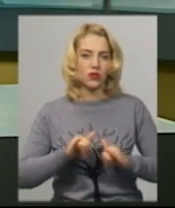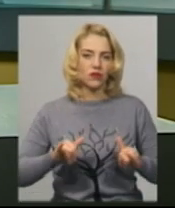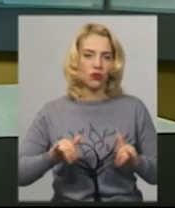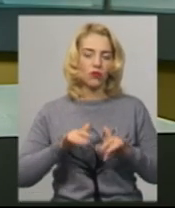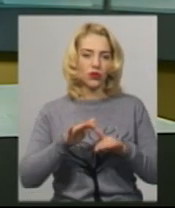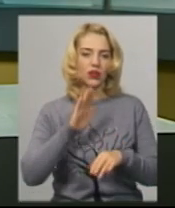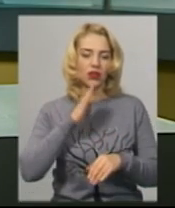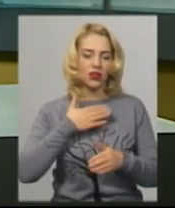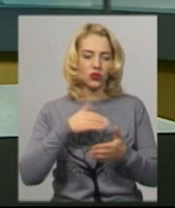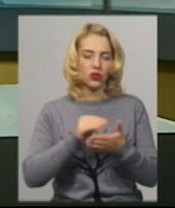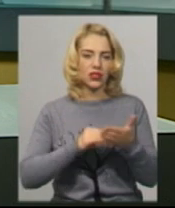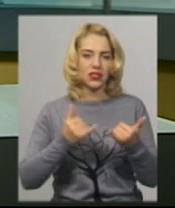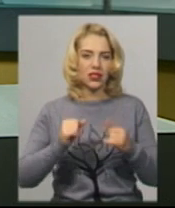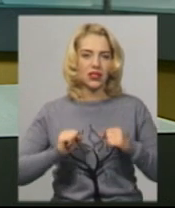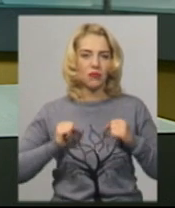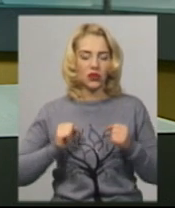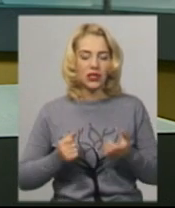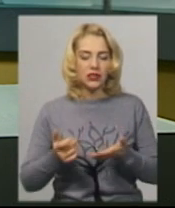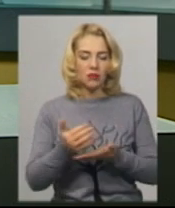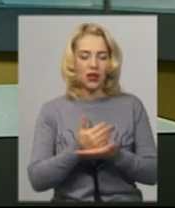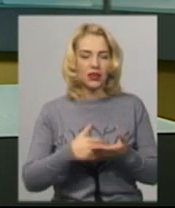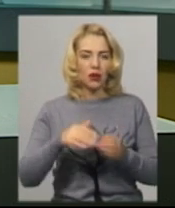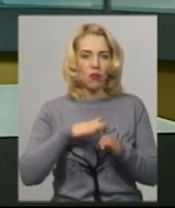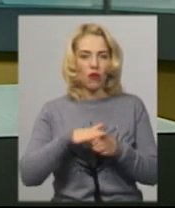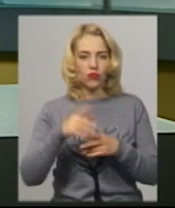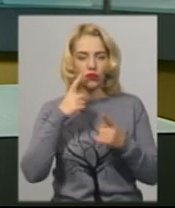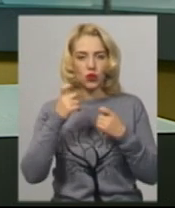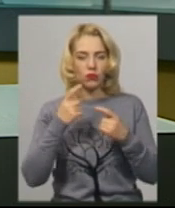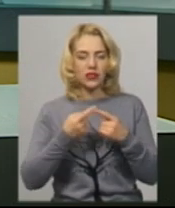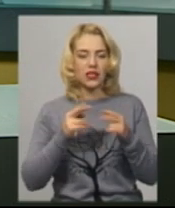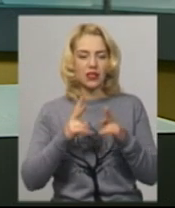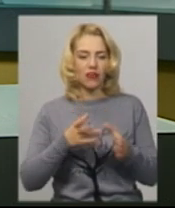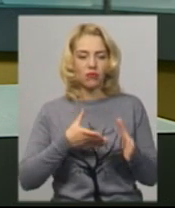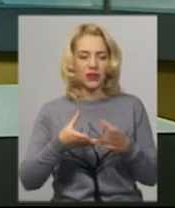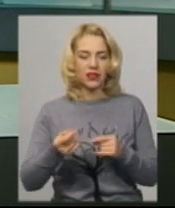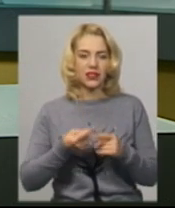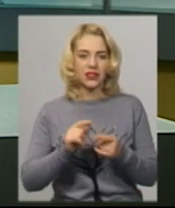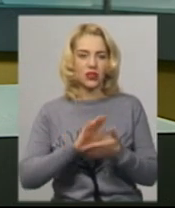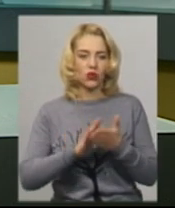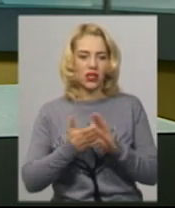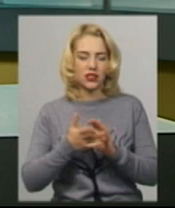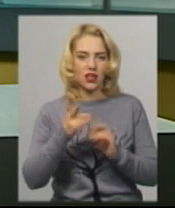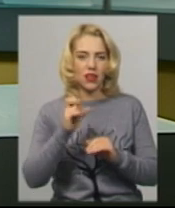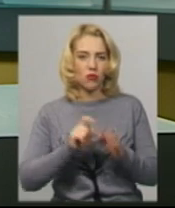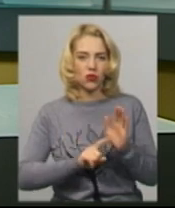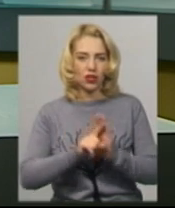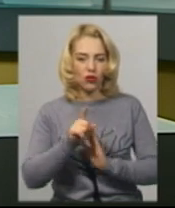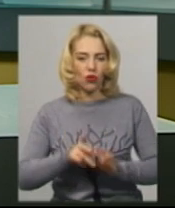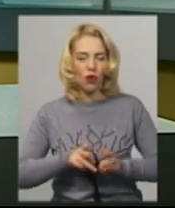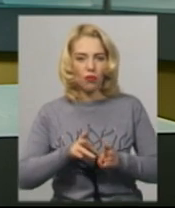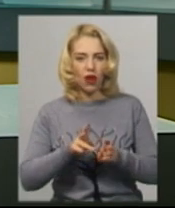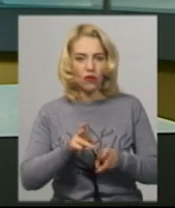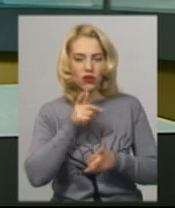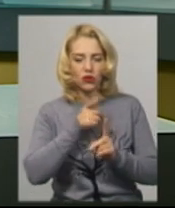кореспондентка зараз намагається зібрати повну інформацію стосовно того, як вплине ситуація на початок опалювального сезону в місті.